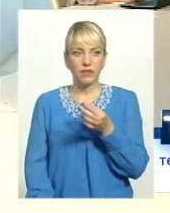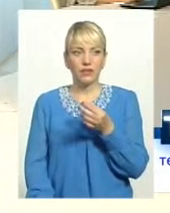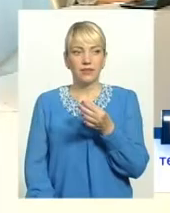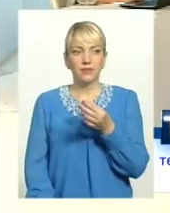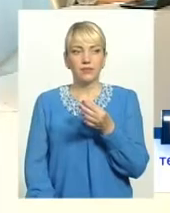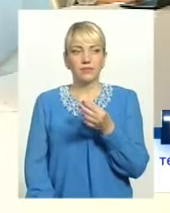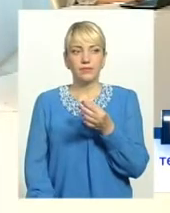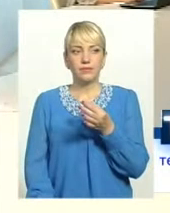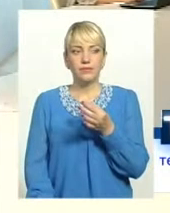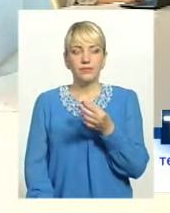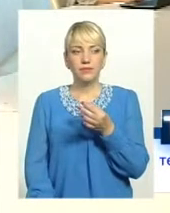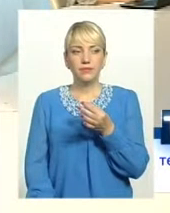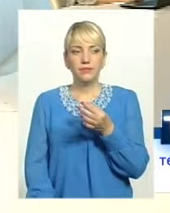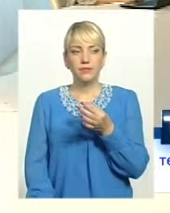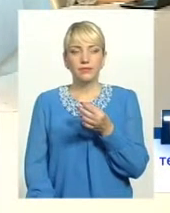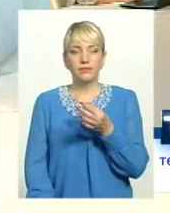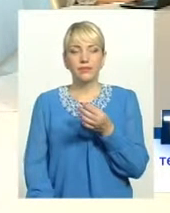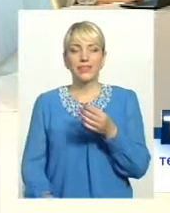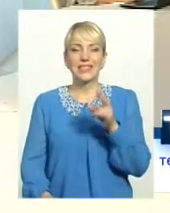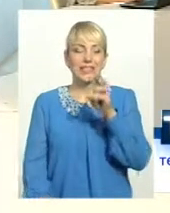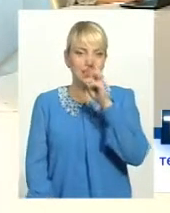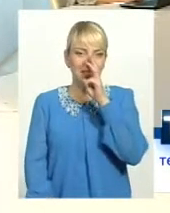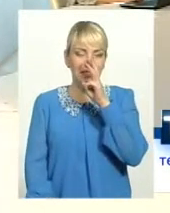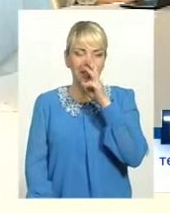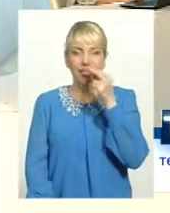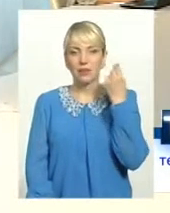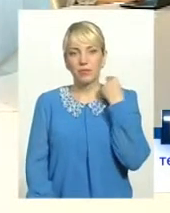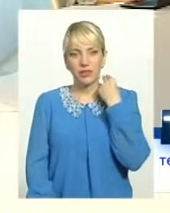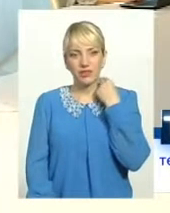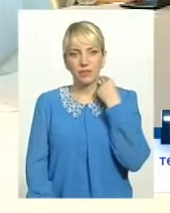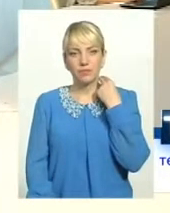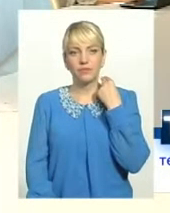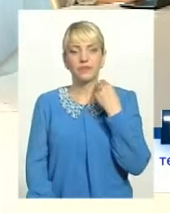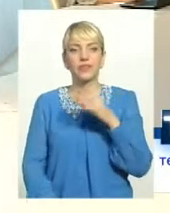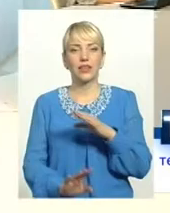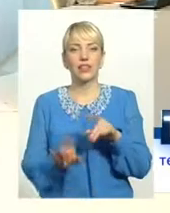Відносно цього питання, по заборгованісті заробітній платі, ми так, як то кажуть,